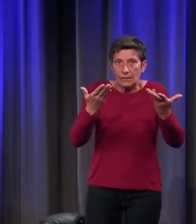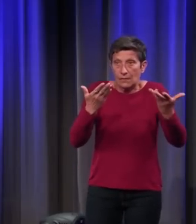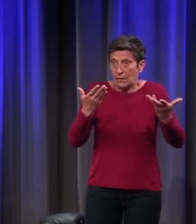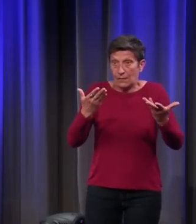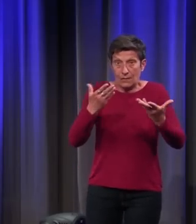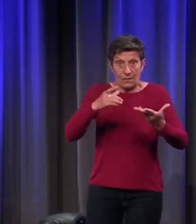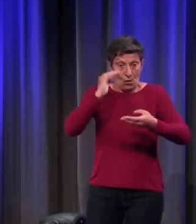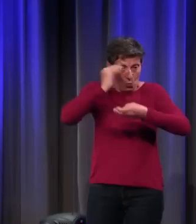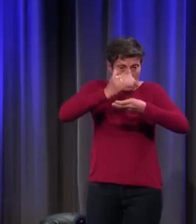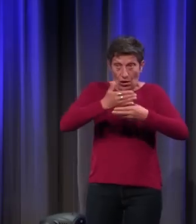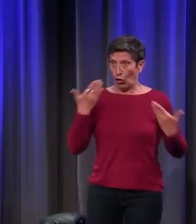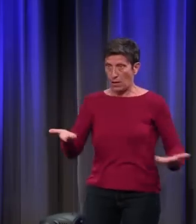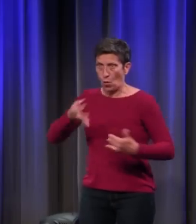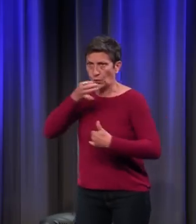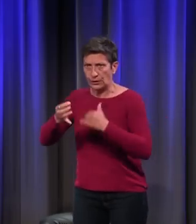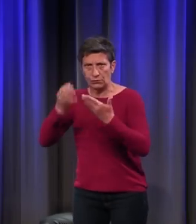du Moyen-Âge, ne le sont pas.